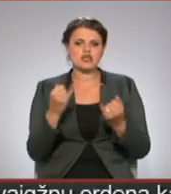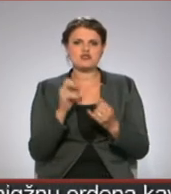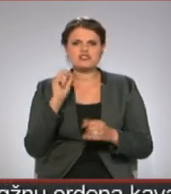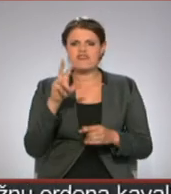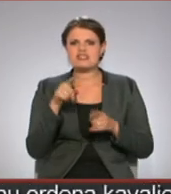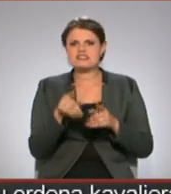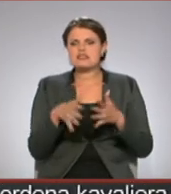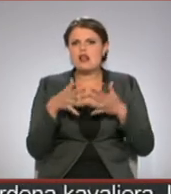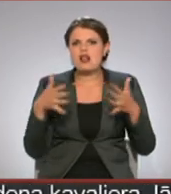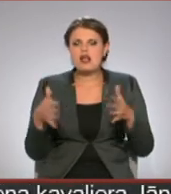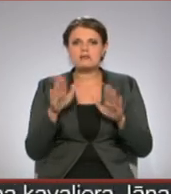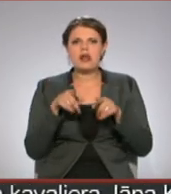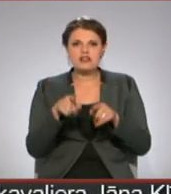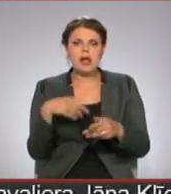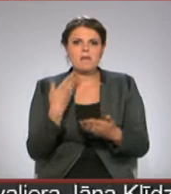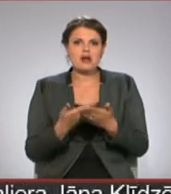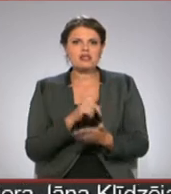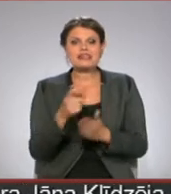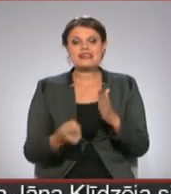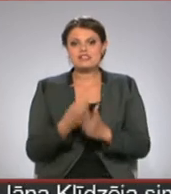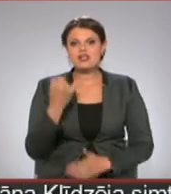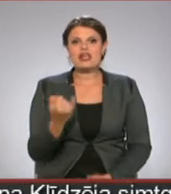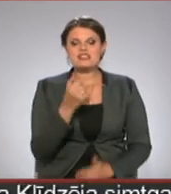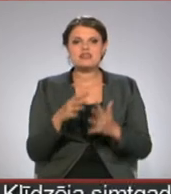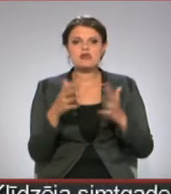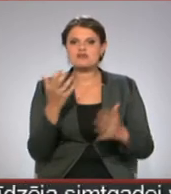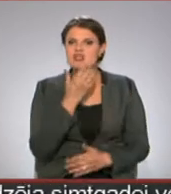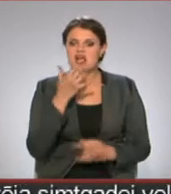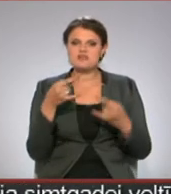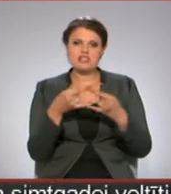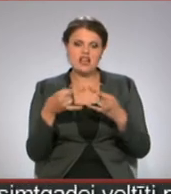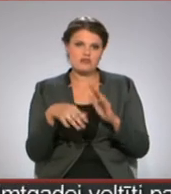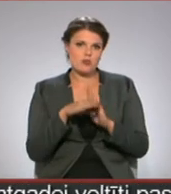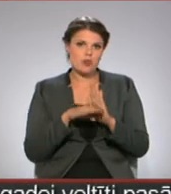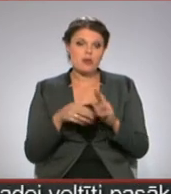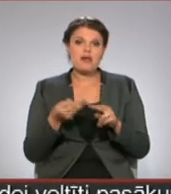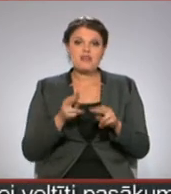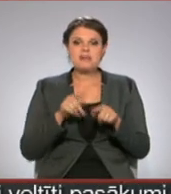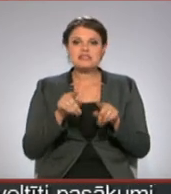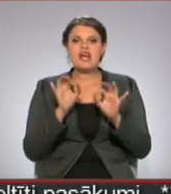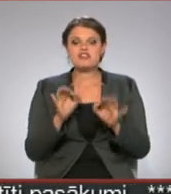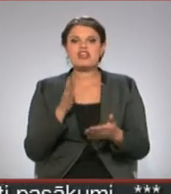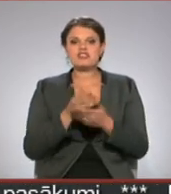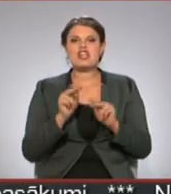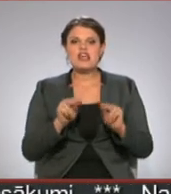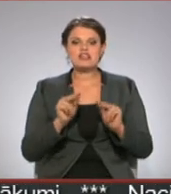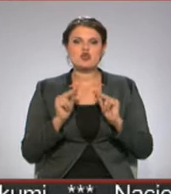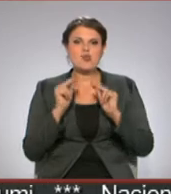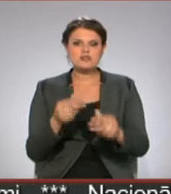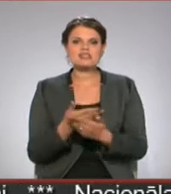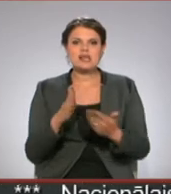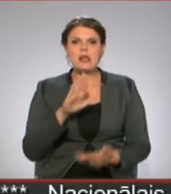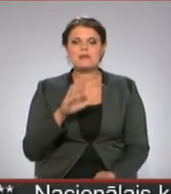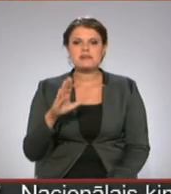žilbinošas, ka par tā translēšanu ir izrādījušas interesi daudzas ārzemju televīzijas. Tādēļ tā tiešraidis režija ir uzticēta kādam